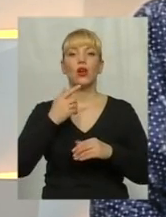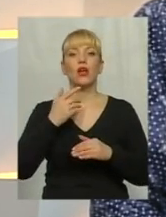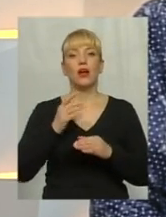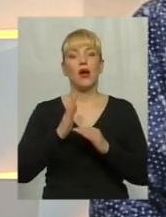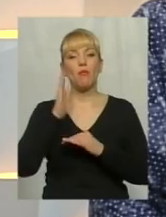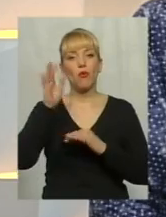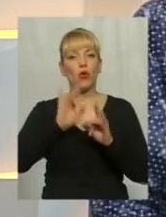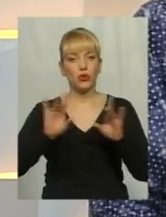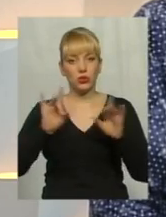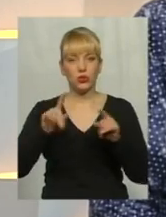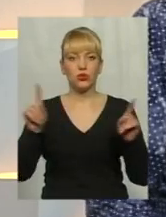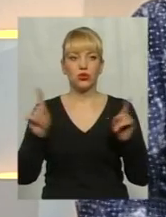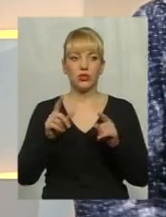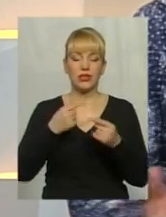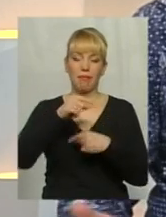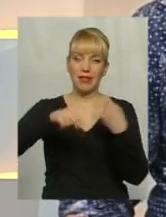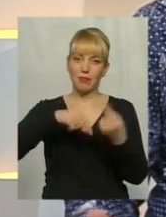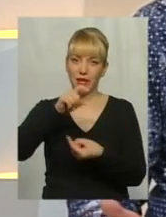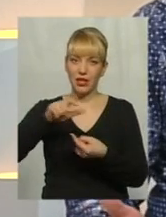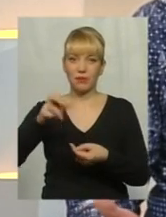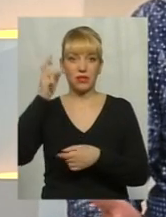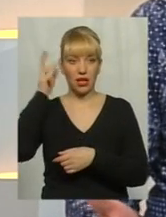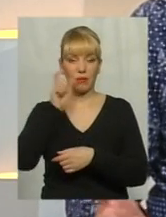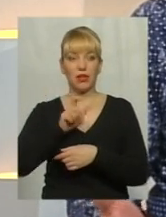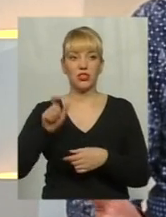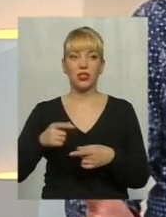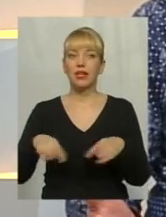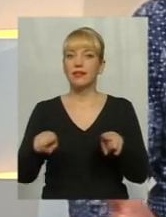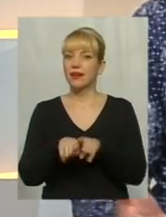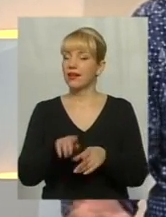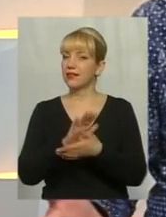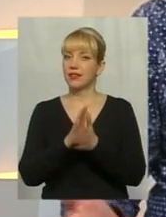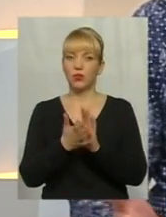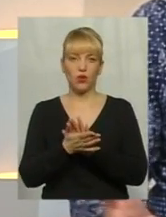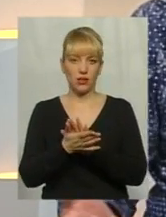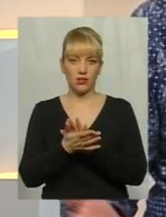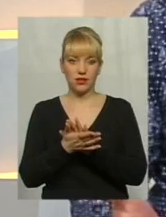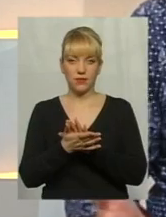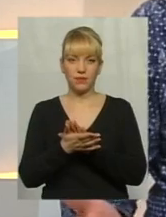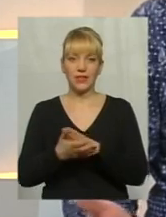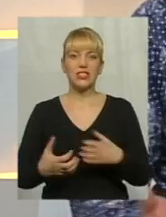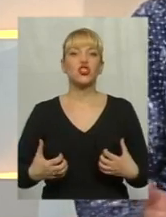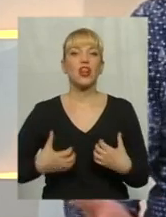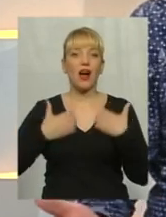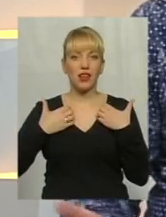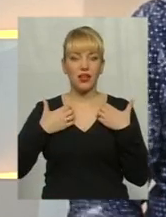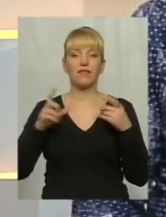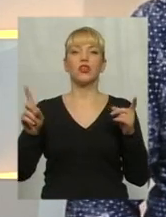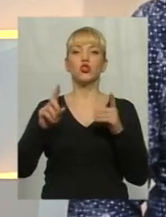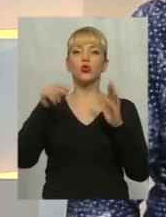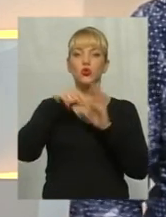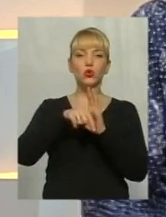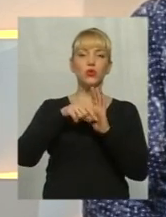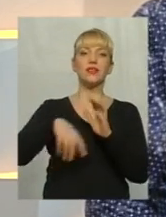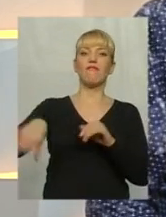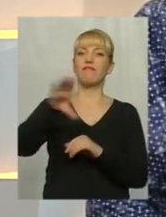думаю, що це вже не тільки будуть підприємці, це вже будуть, напевно, хмельничани, бо ситуація настільки на житті зараз жахлива, що вона вже стосується всіх верх